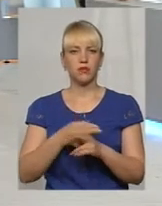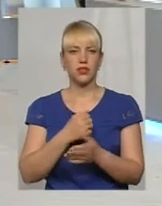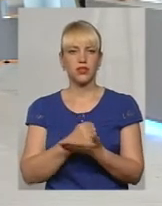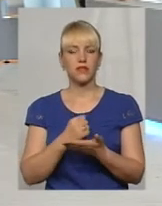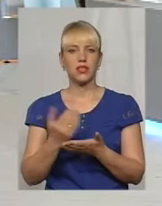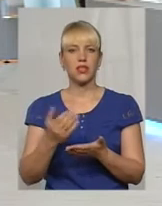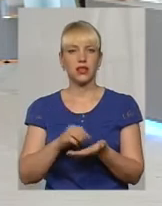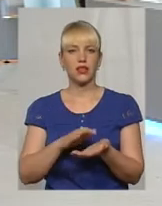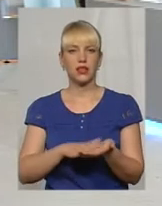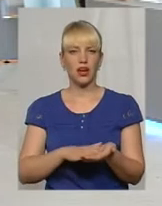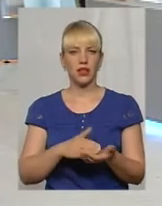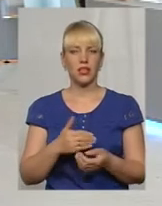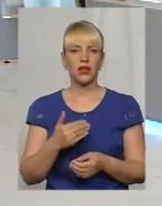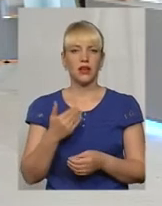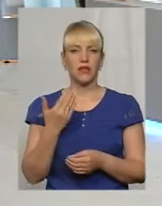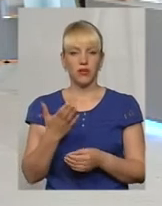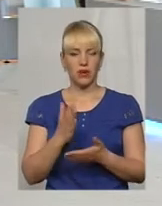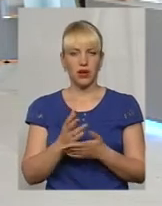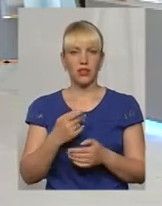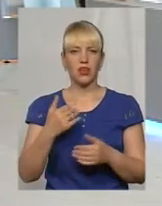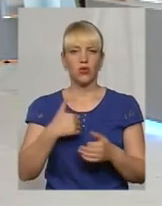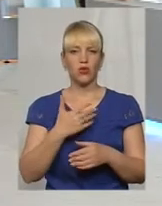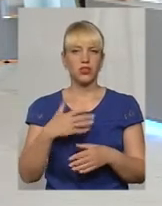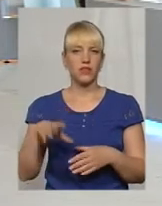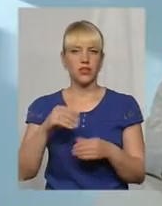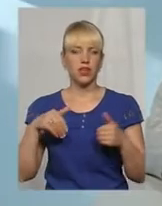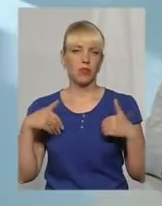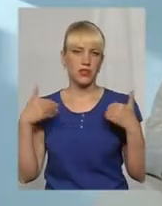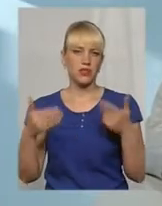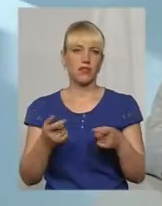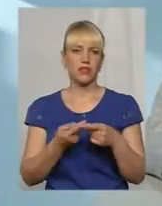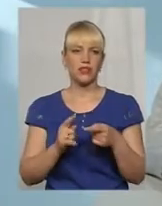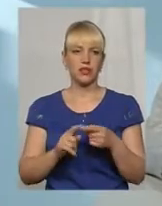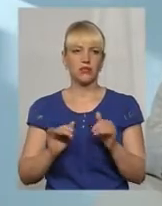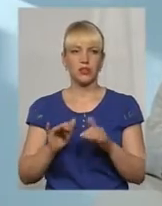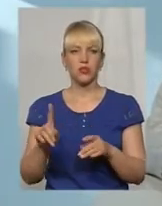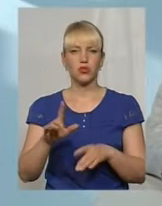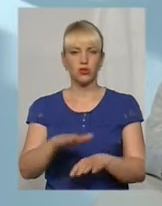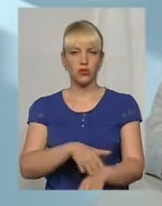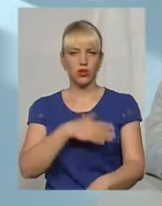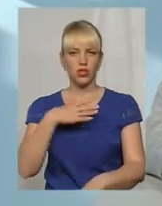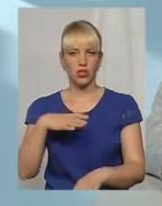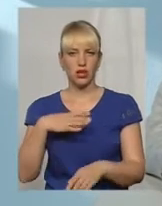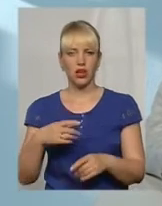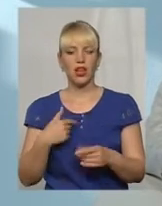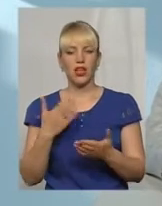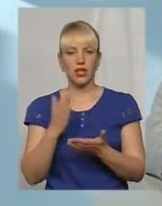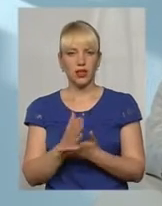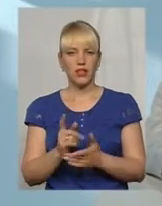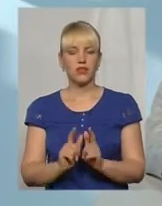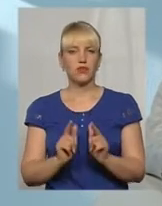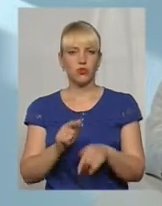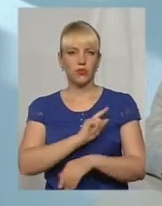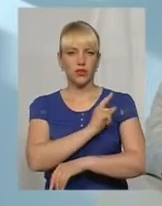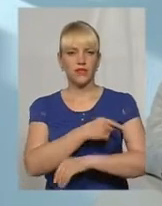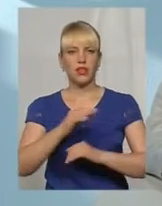ви? Хочеться всіх поздравить з цим событием, яке ми довго ожидали. Оно є, воно вступило в силу. На практиці